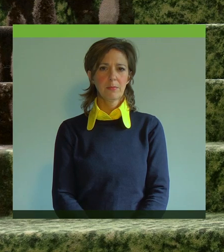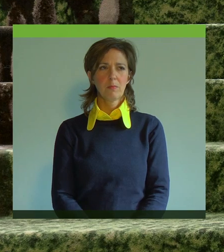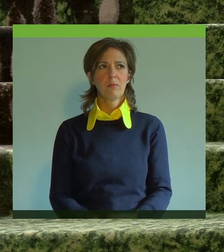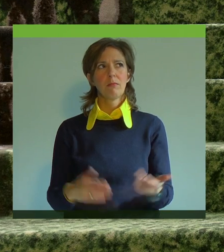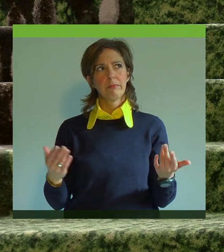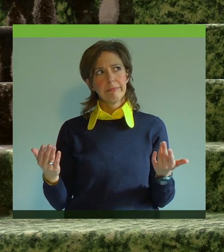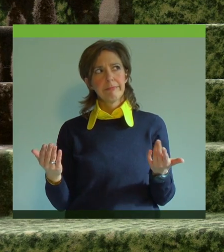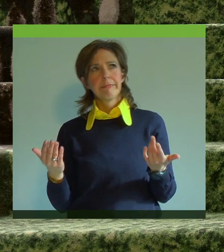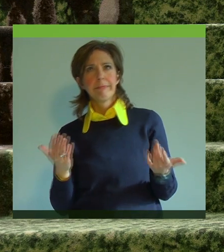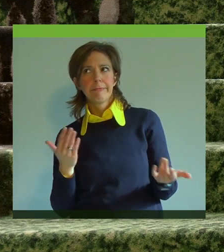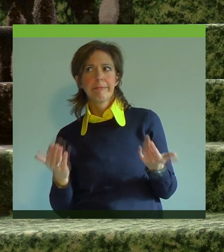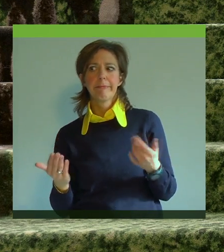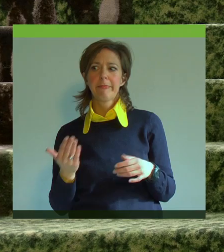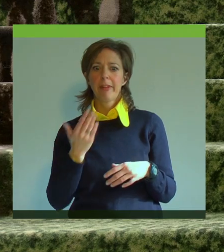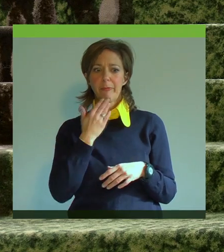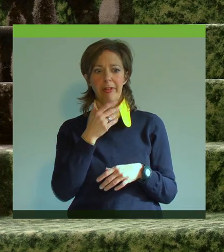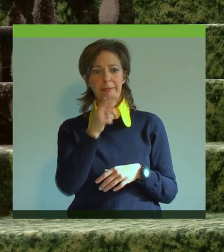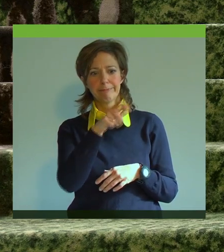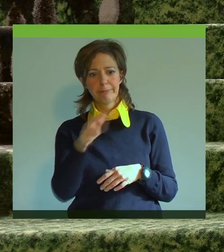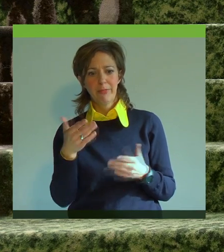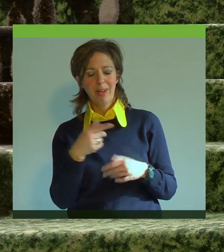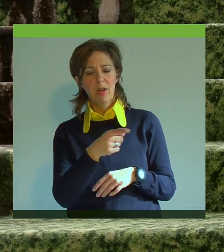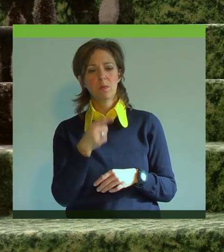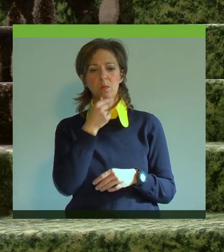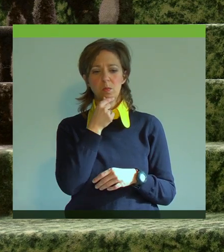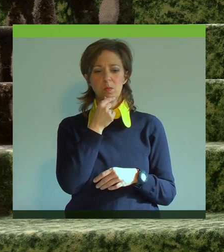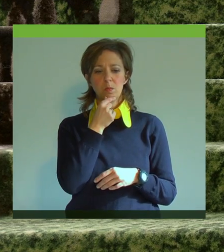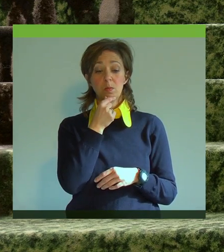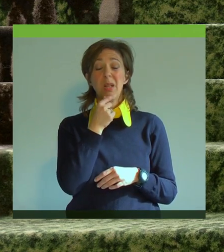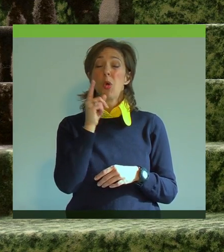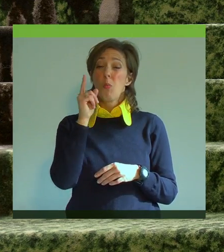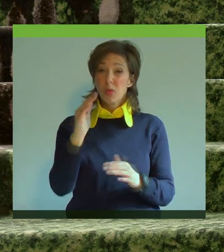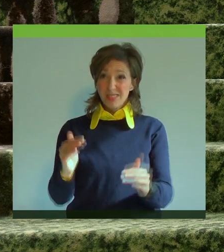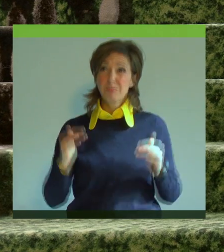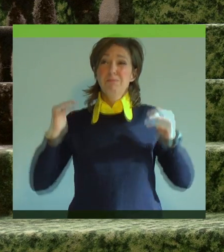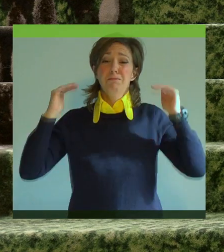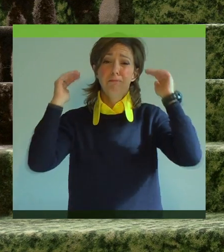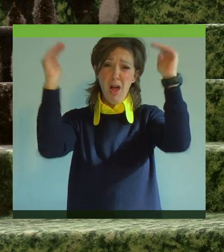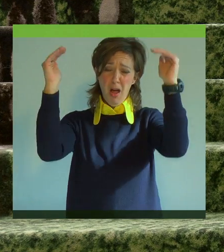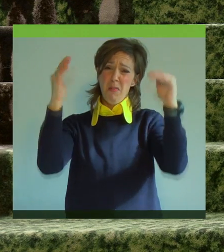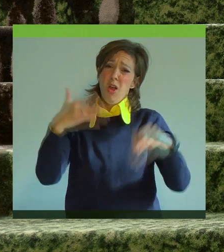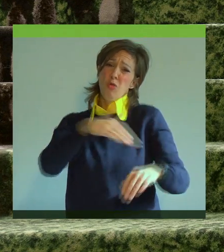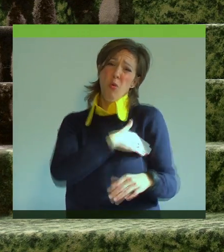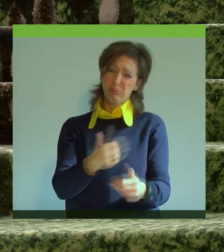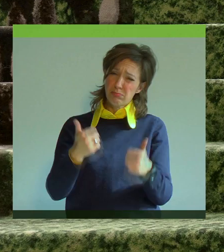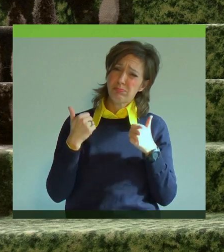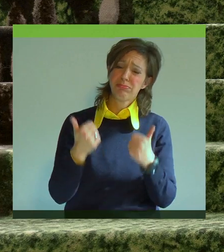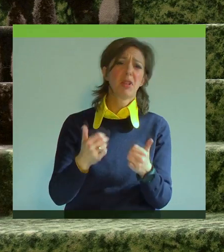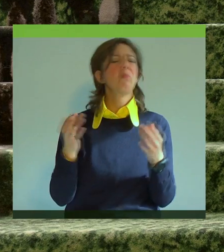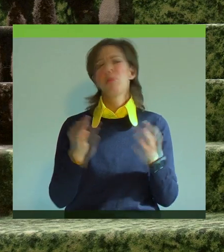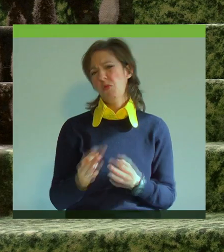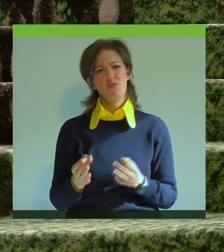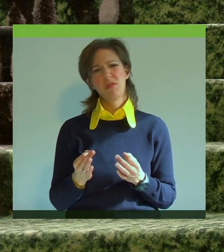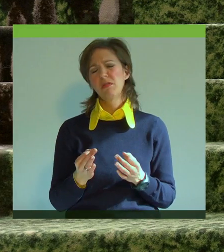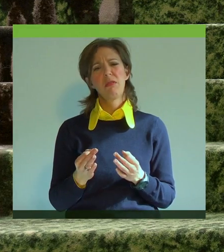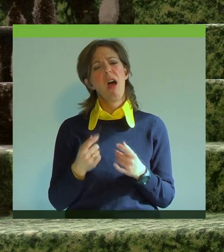Ich würde sagen, es ist nicht alles Elite. Also es geht nicht darum, dass man einfach die tollsten Noten haben